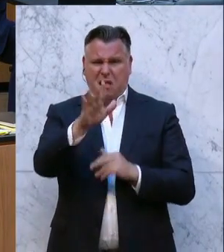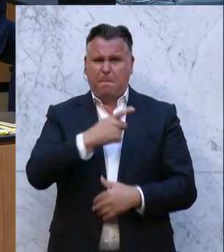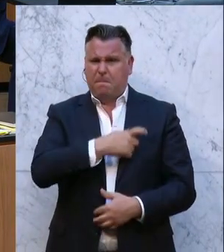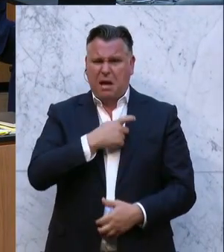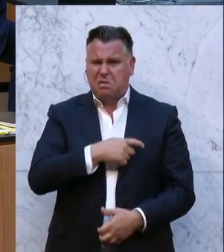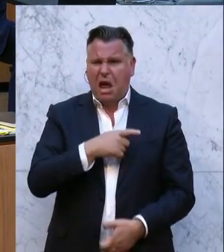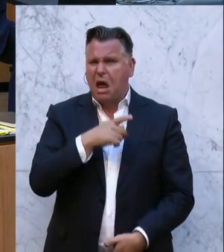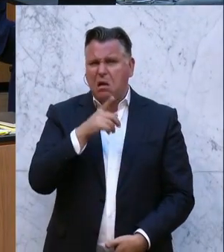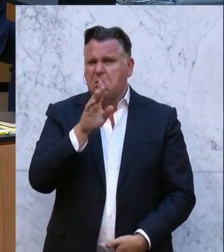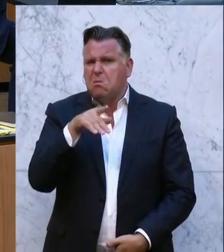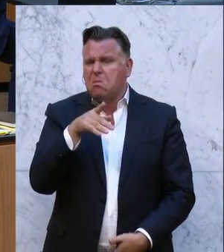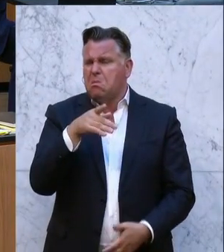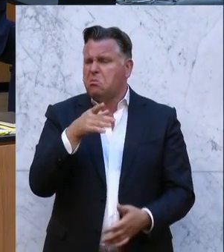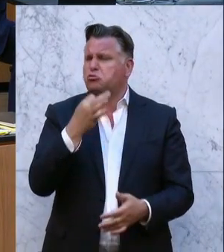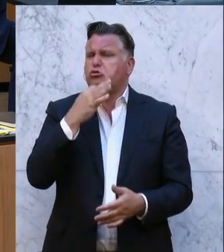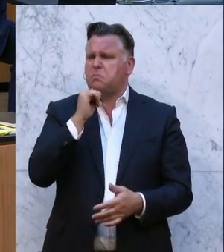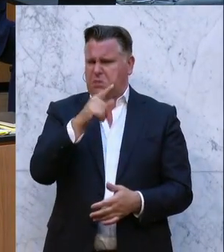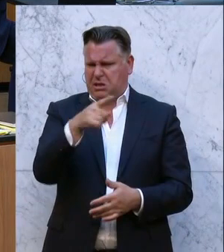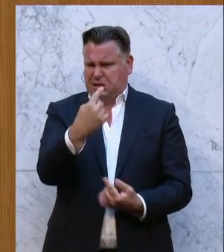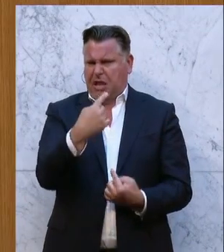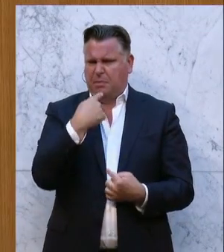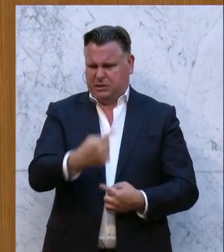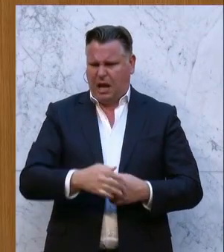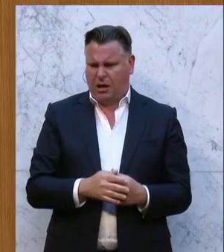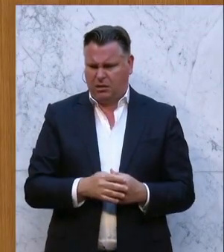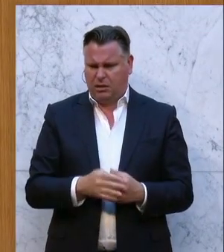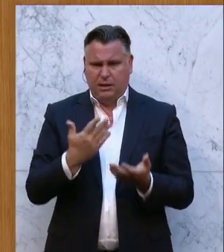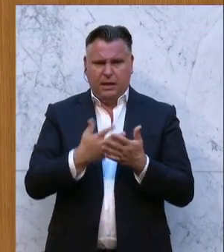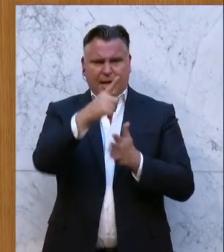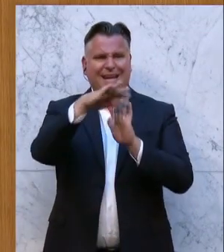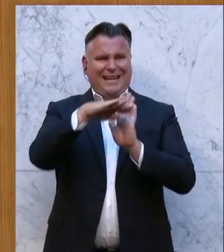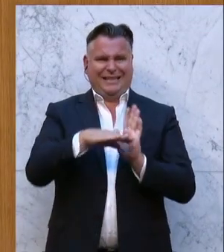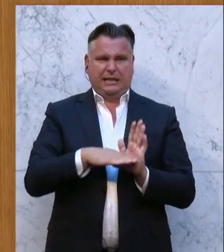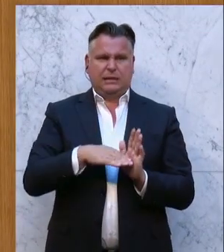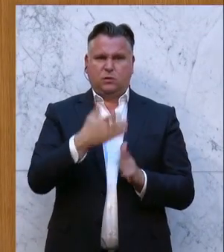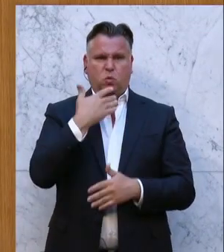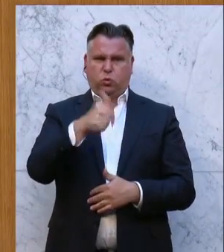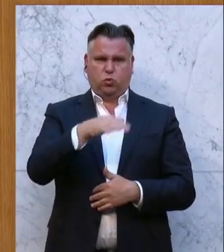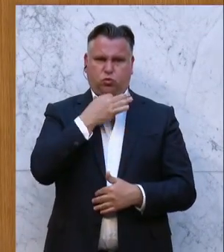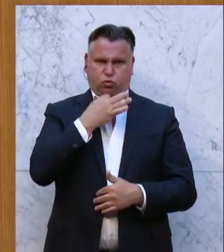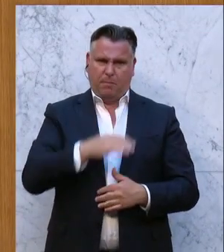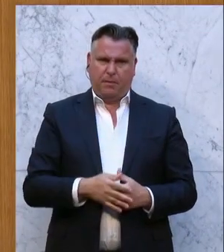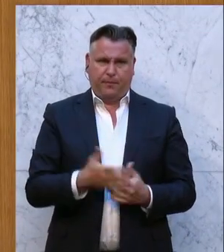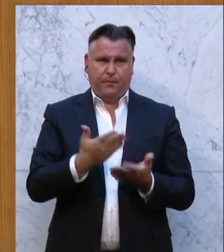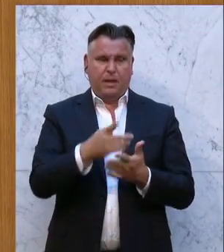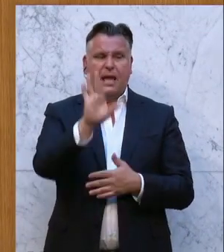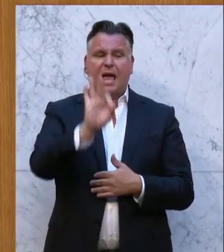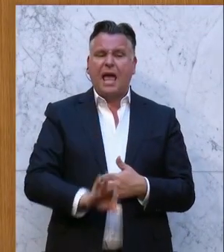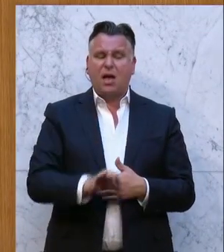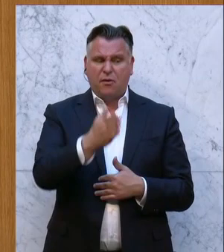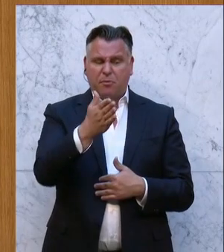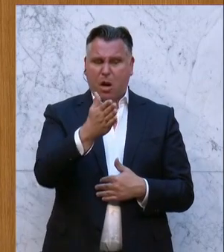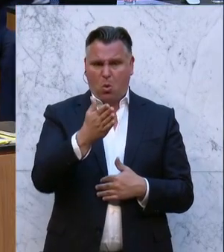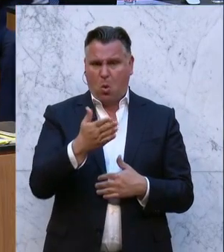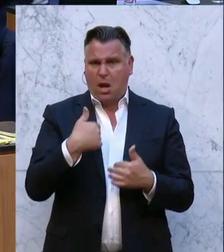ganz so wirklich stattfindet und die aus diesen Beweggründen zu einem Gesetz nicht zustimmen. Also von der FPÖ erwarte ich mir ja